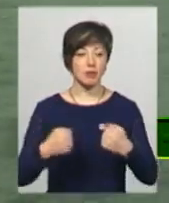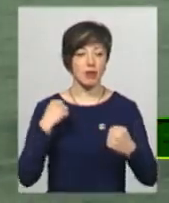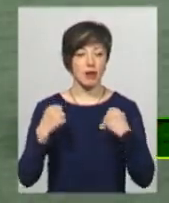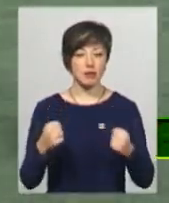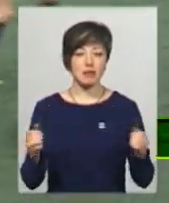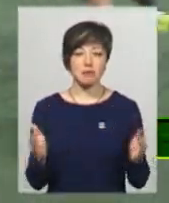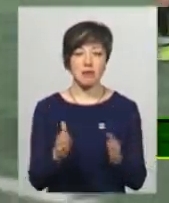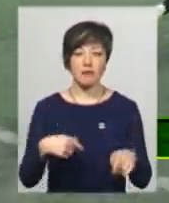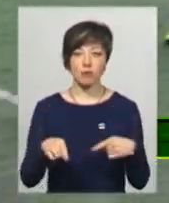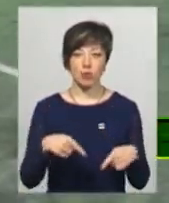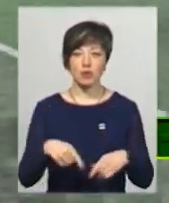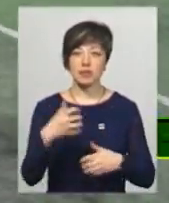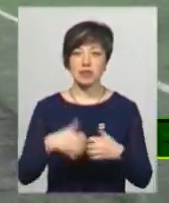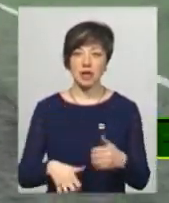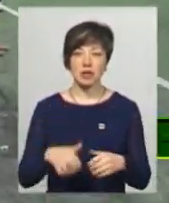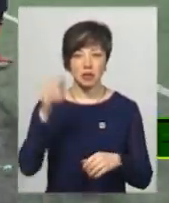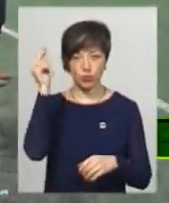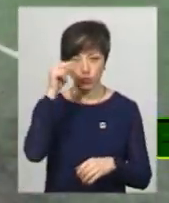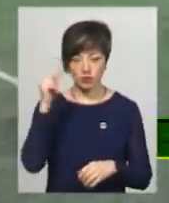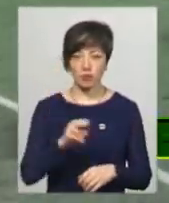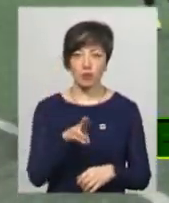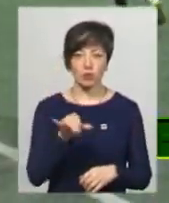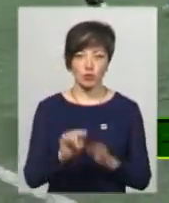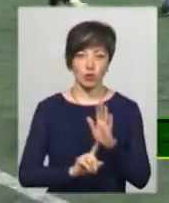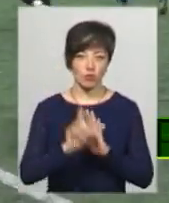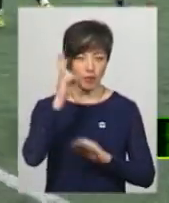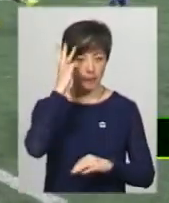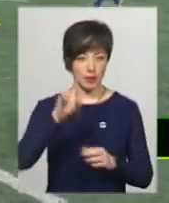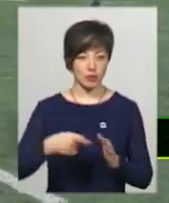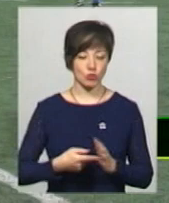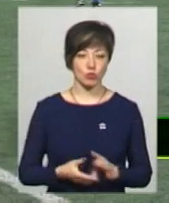футболу серед душі професійно-технічних навчальних закладів стартувала у Хмельницькому.